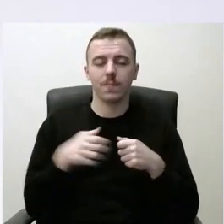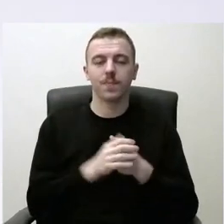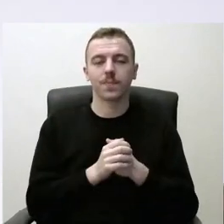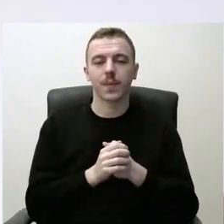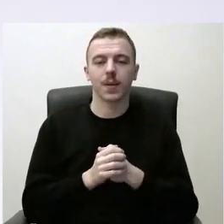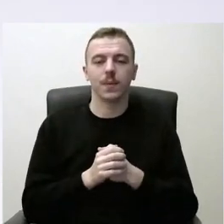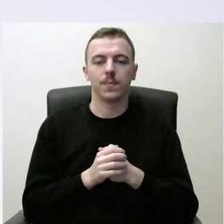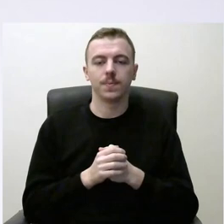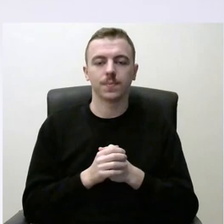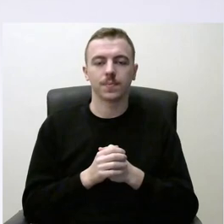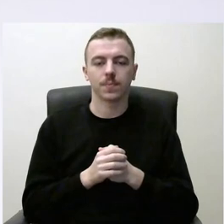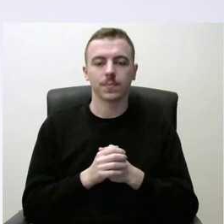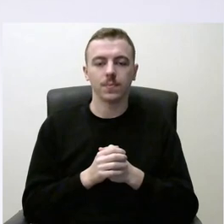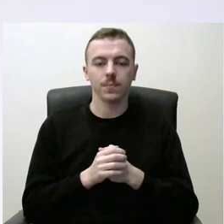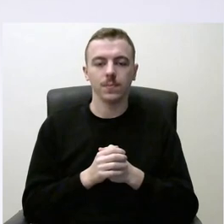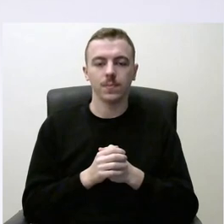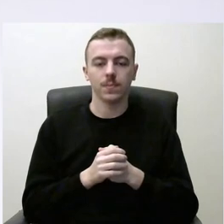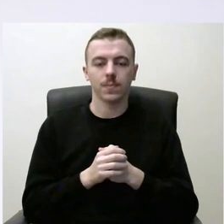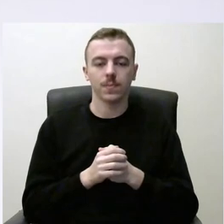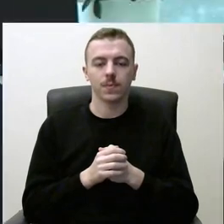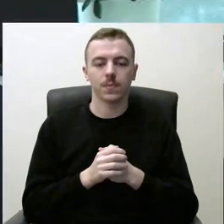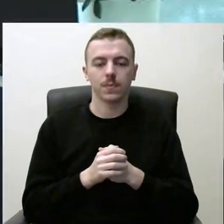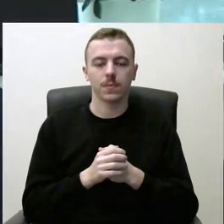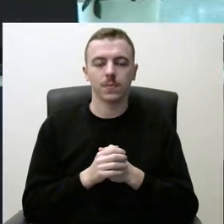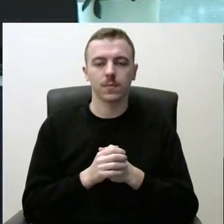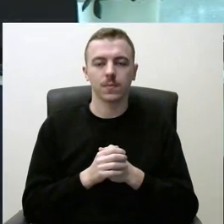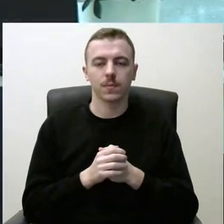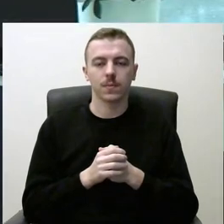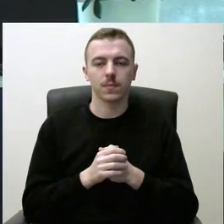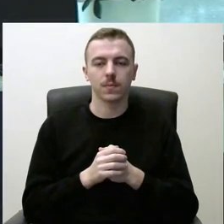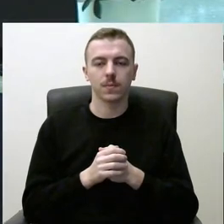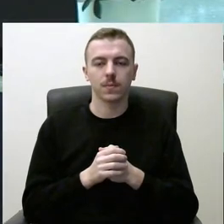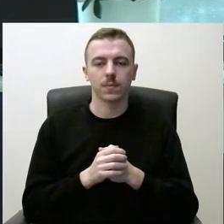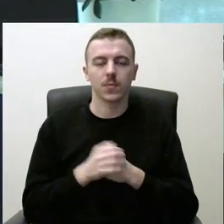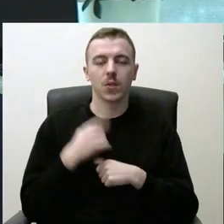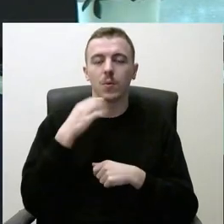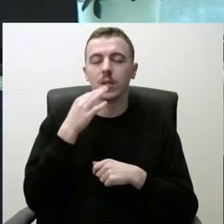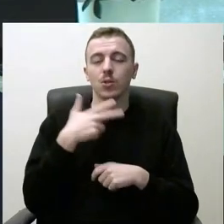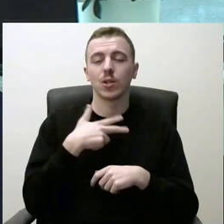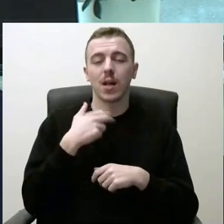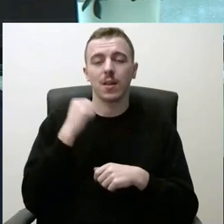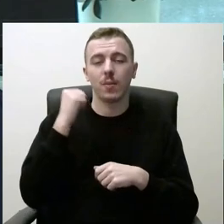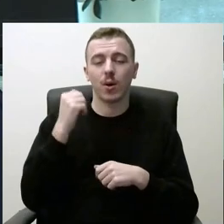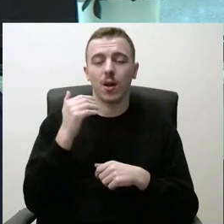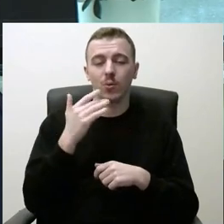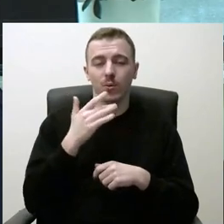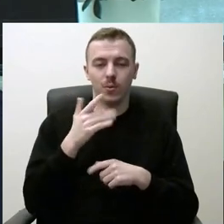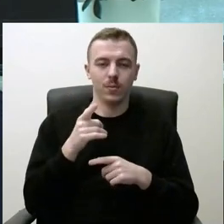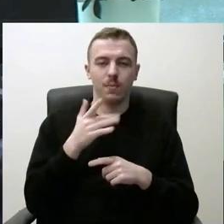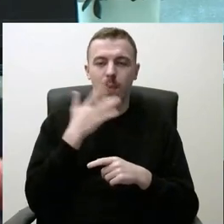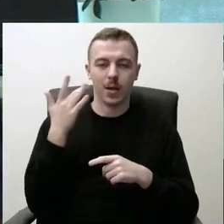ponas Nesceciks, prašau. Taip, tai aš noriu papriešti, kad socialių demokratų partijai yra stipri komanda, kuri turi ir patirti ir jaunistę,